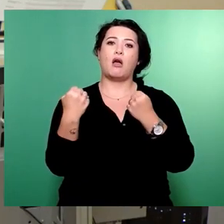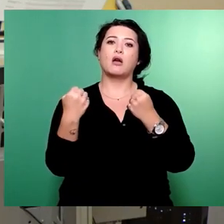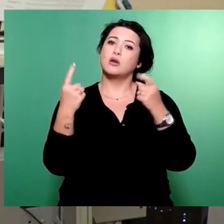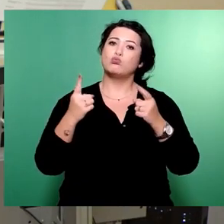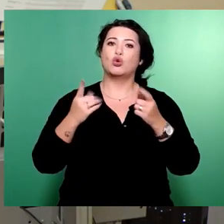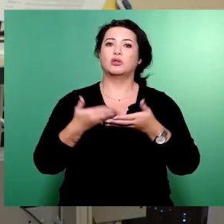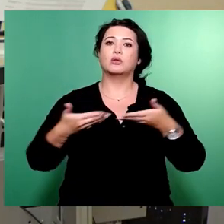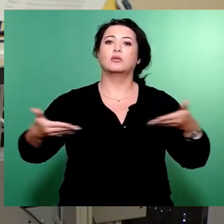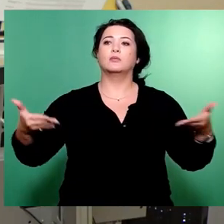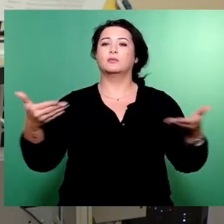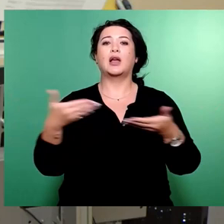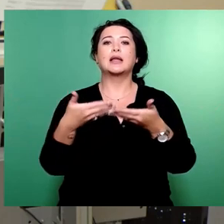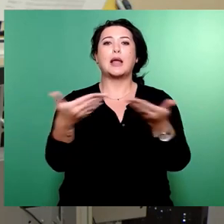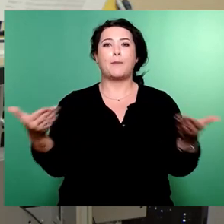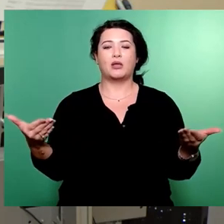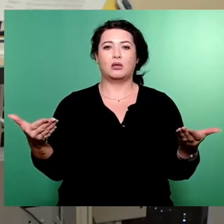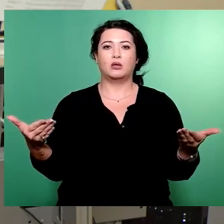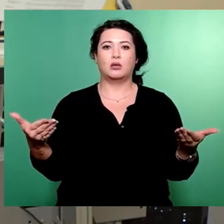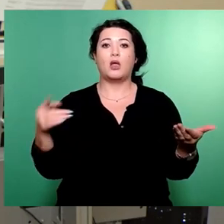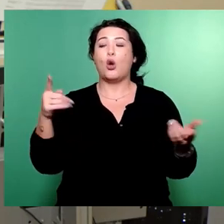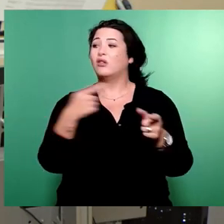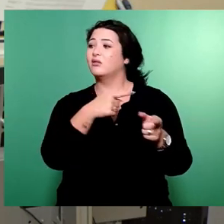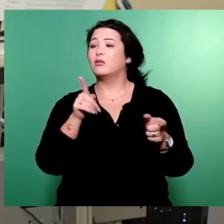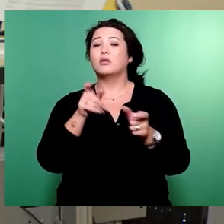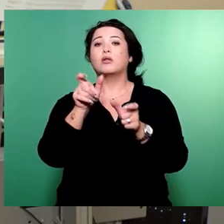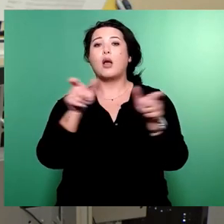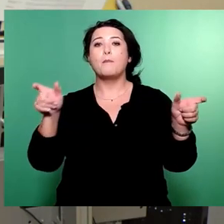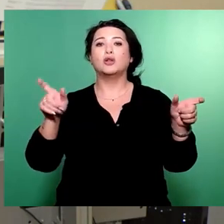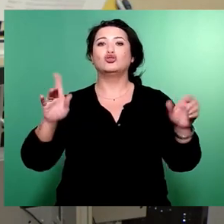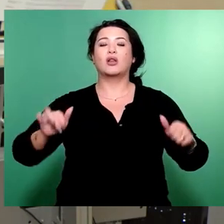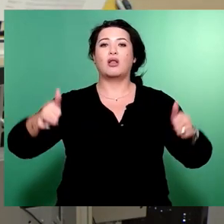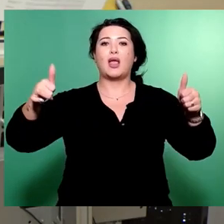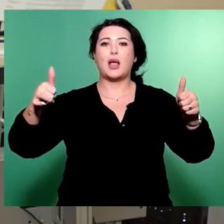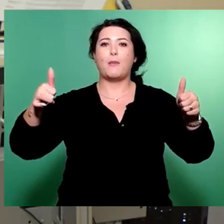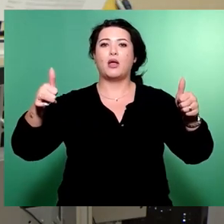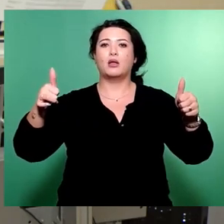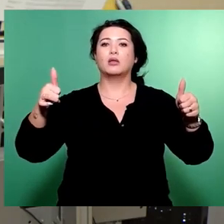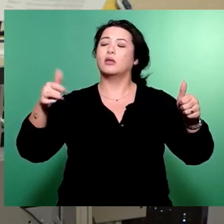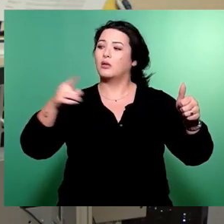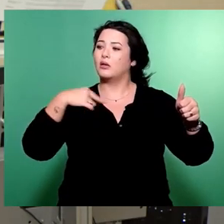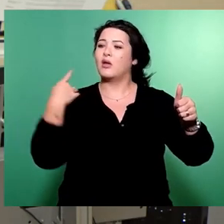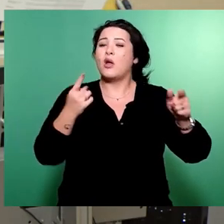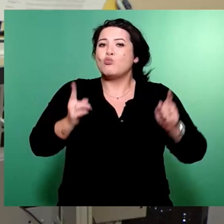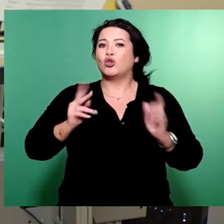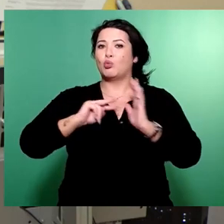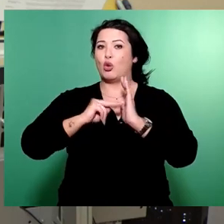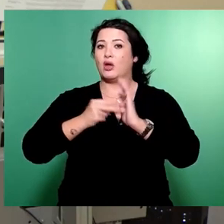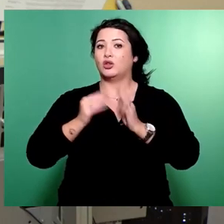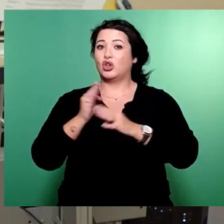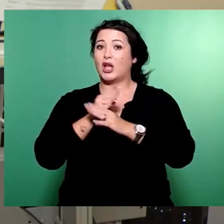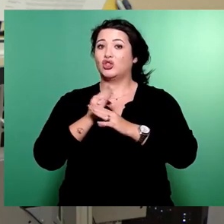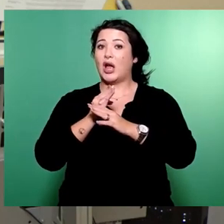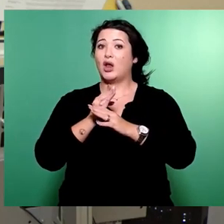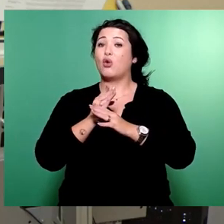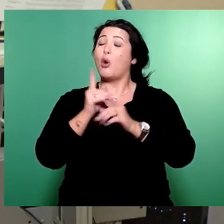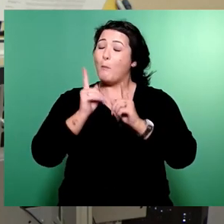wichtig, die für das Leben der Menschen wesentlichen politischen Entscheidungen rechtzeitig zu treffen.